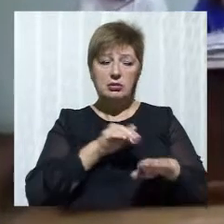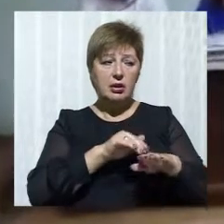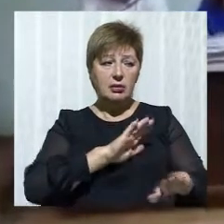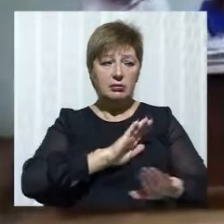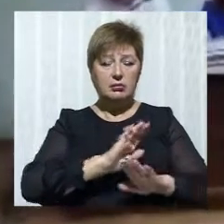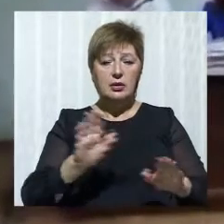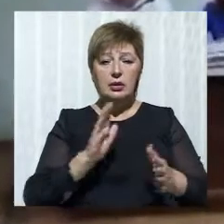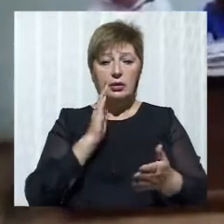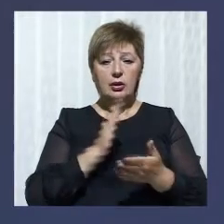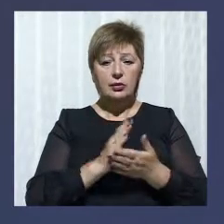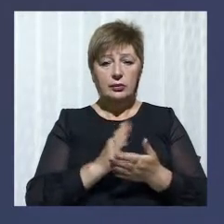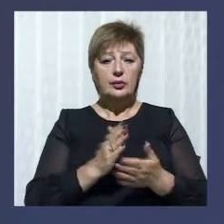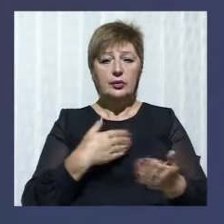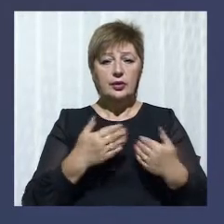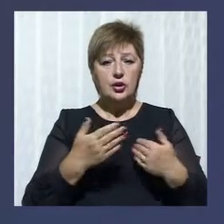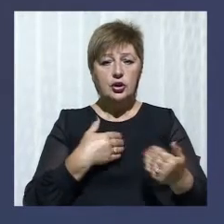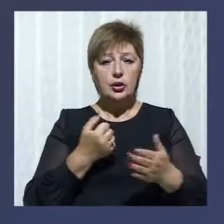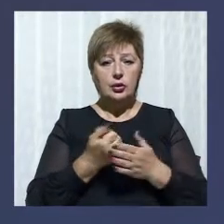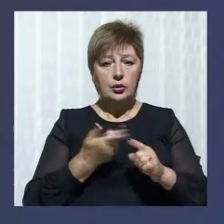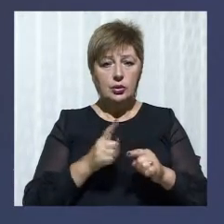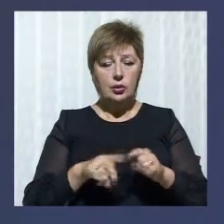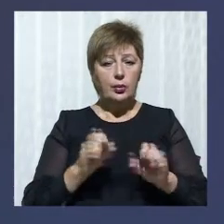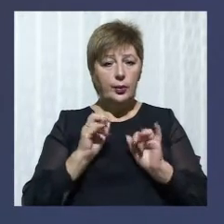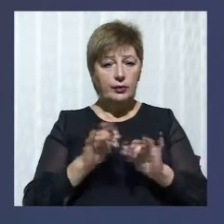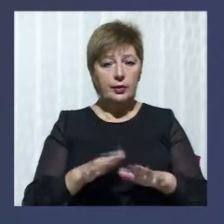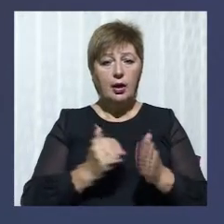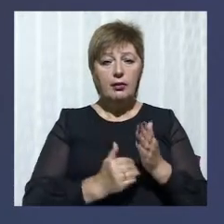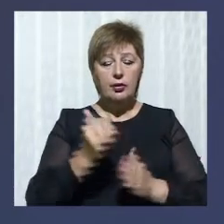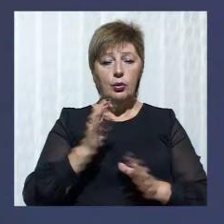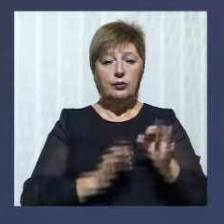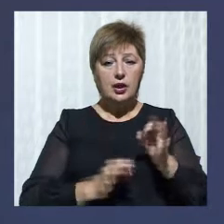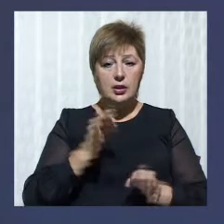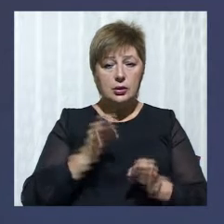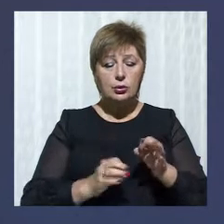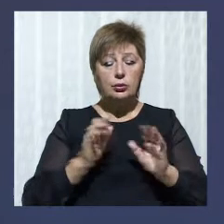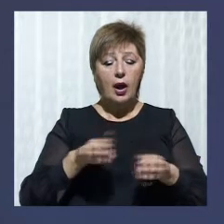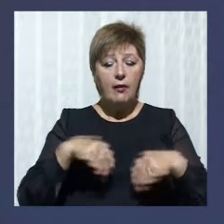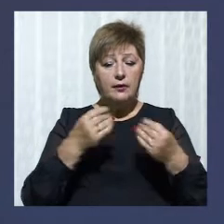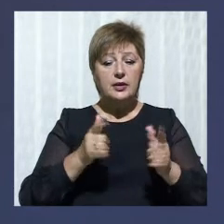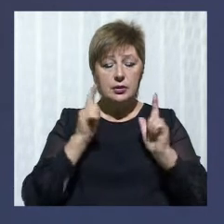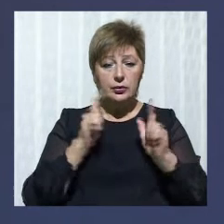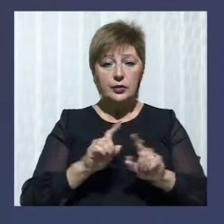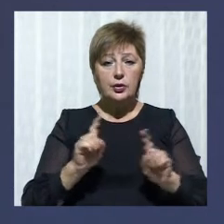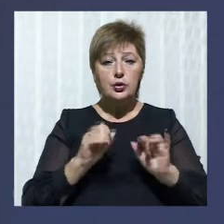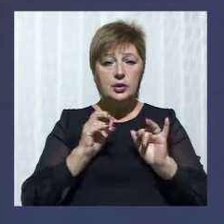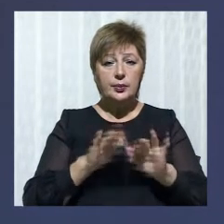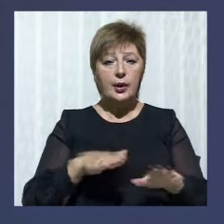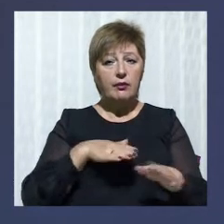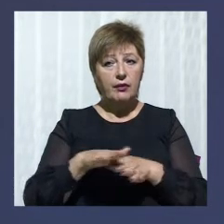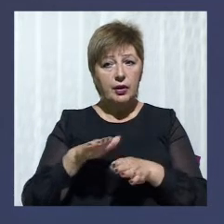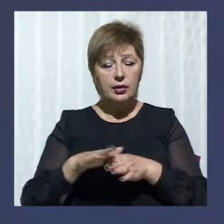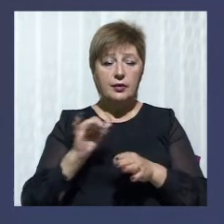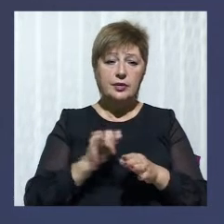даного кримінального провадження. Нагадаємо, Верховний суд виніс ухвалу, відповідно до якої справа щодо виконавців та